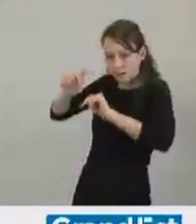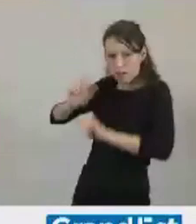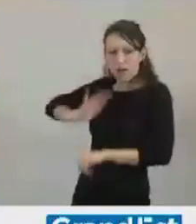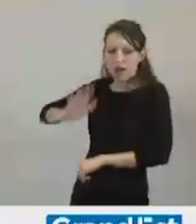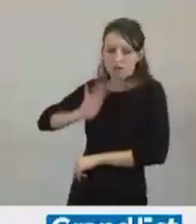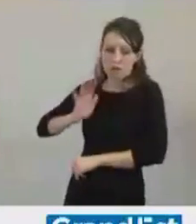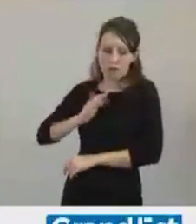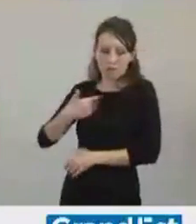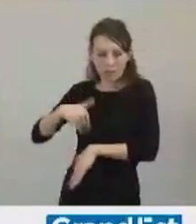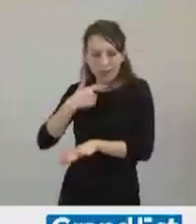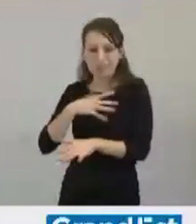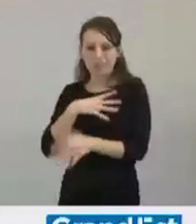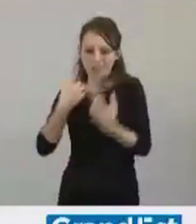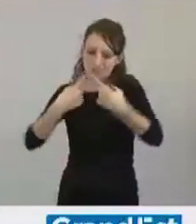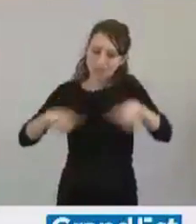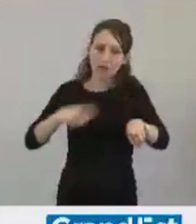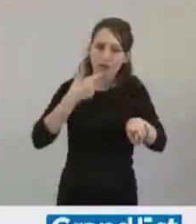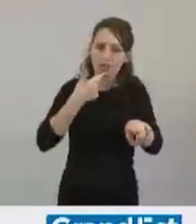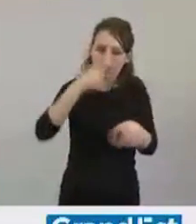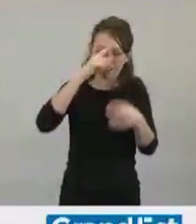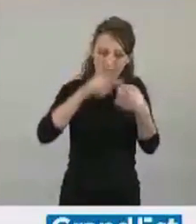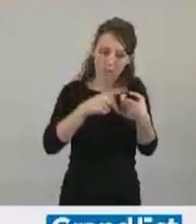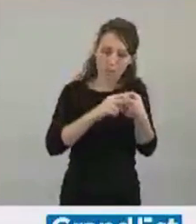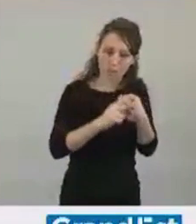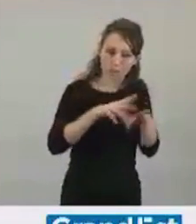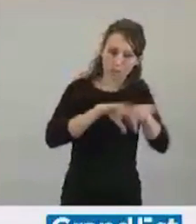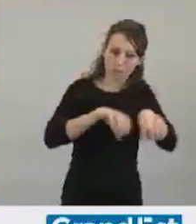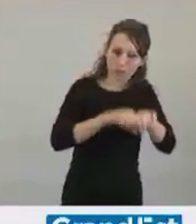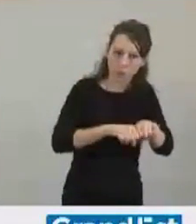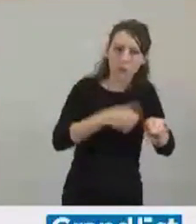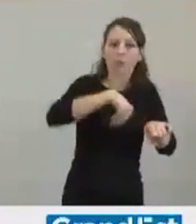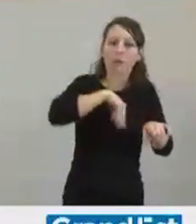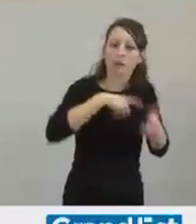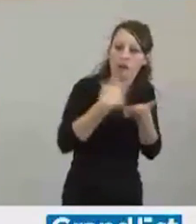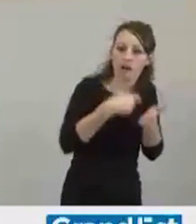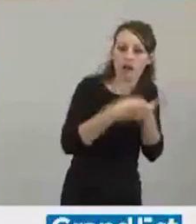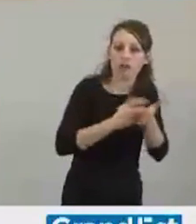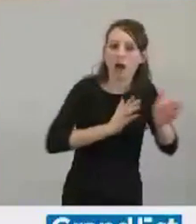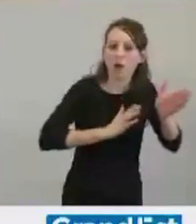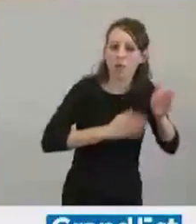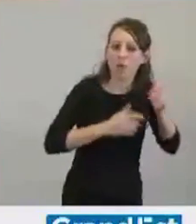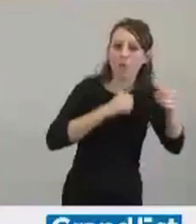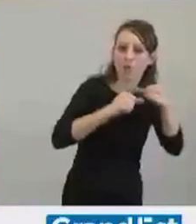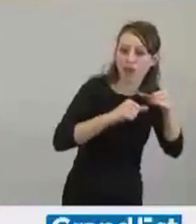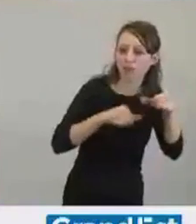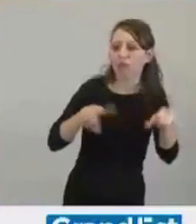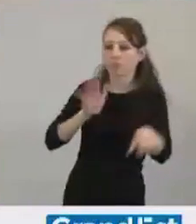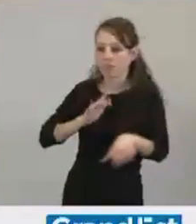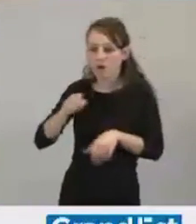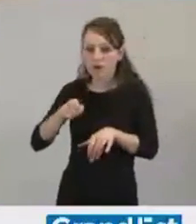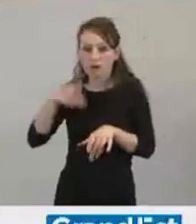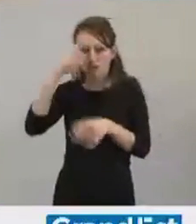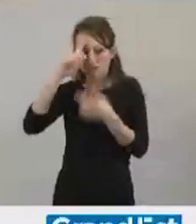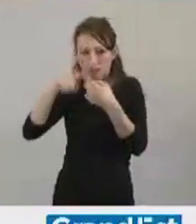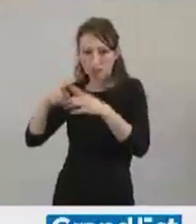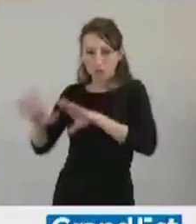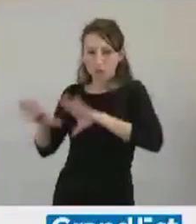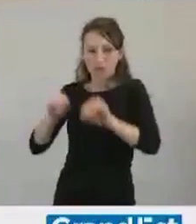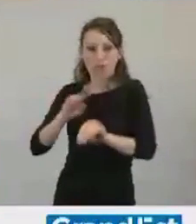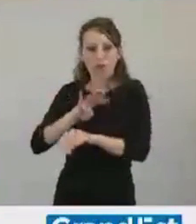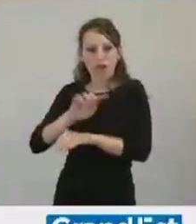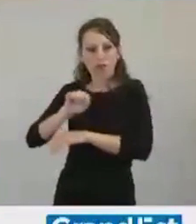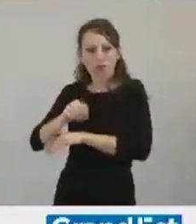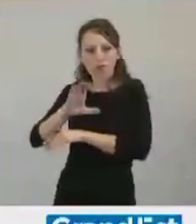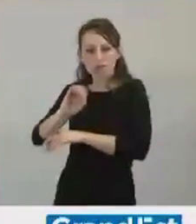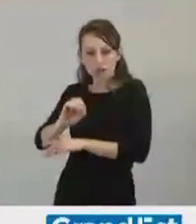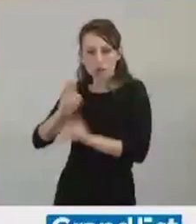entre la modernisation d'un outil de production à travers l'achat de robots plus modernes, avec la mutation 4.0 de